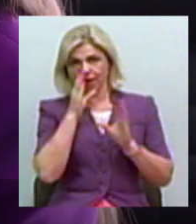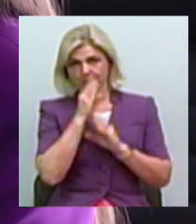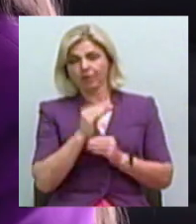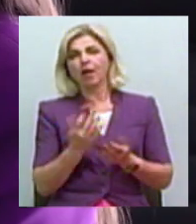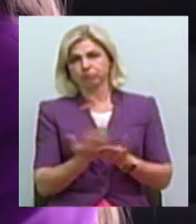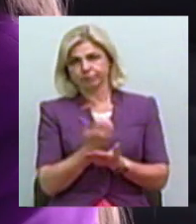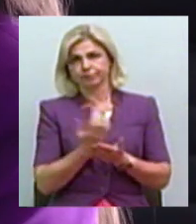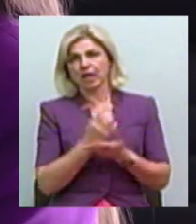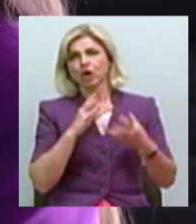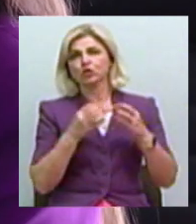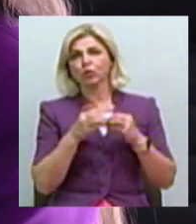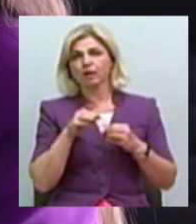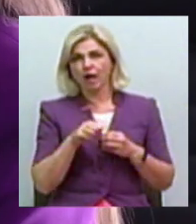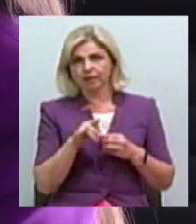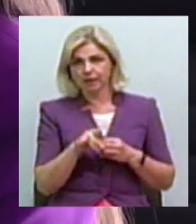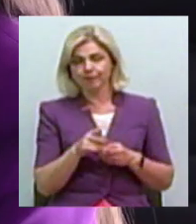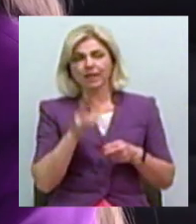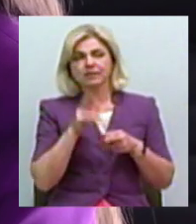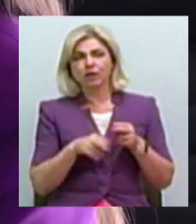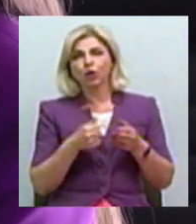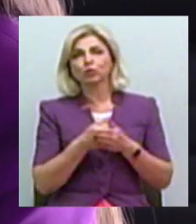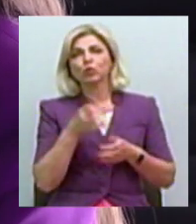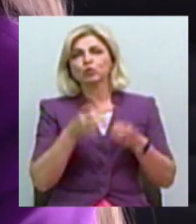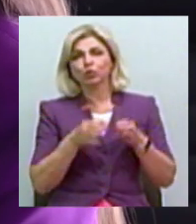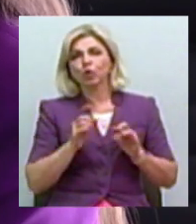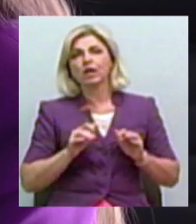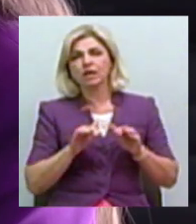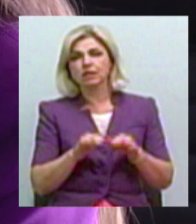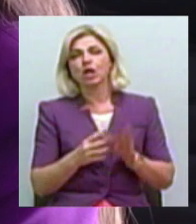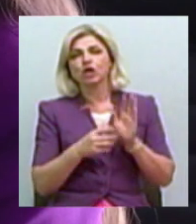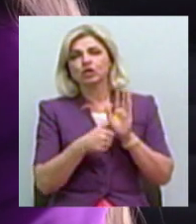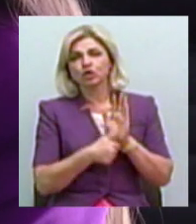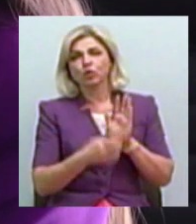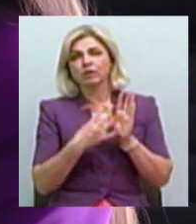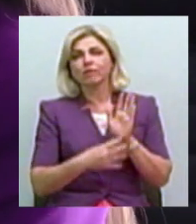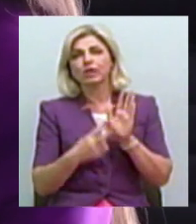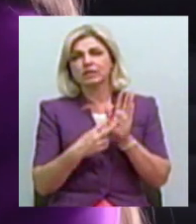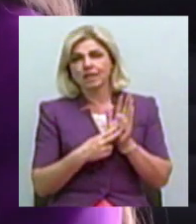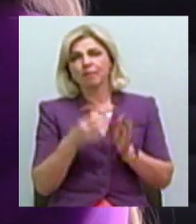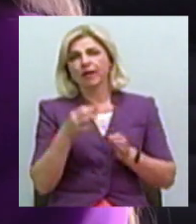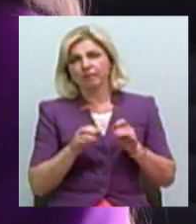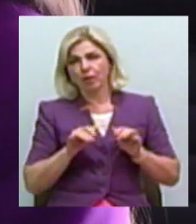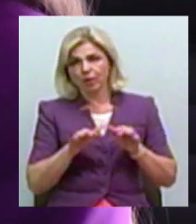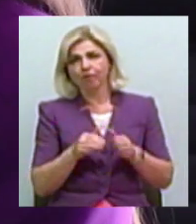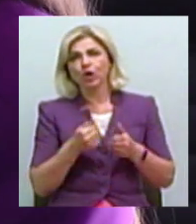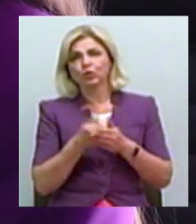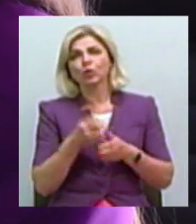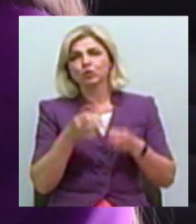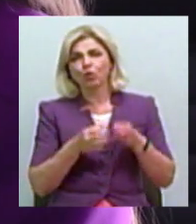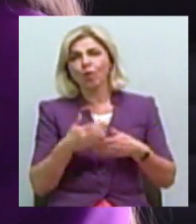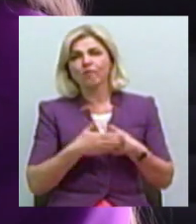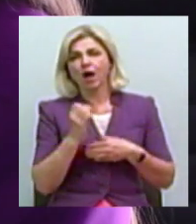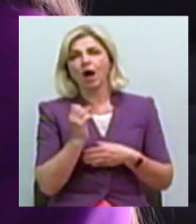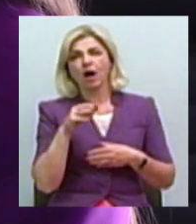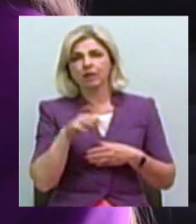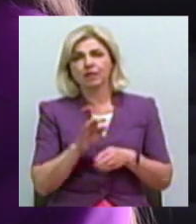результатів. Закінчено досудове розслідування у 697 кримінальних провадженнях. тому числі до суду з обвинувальним актом